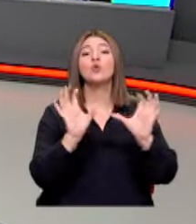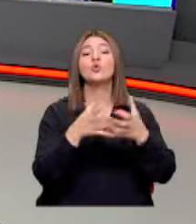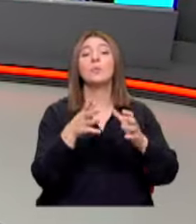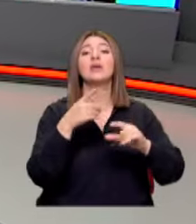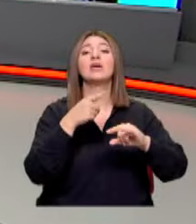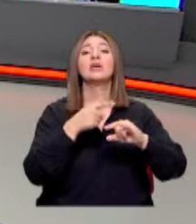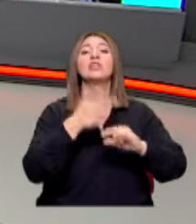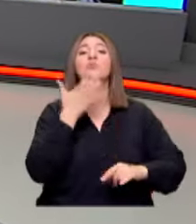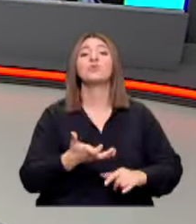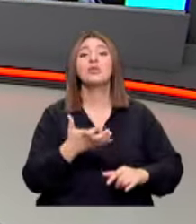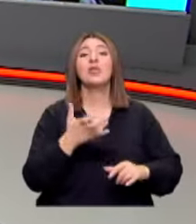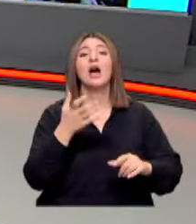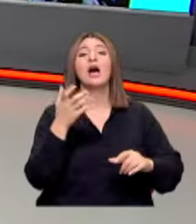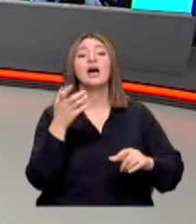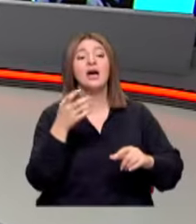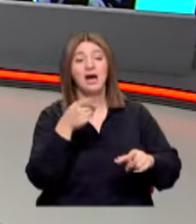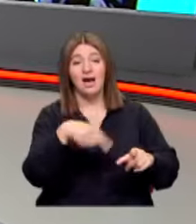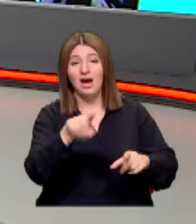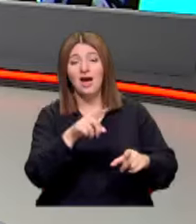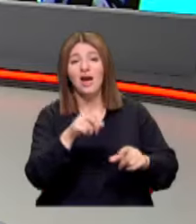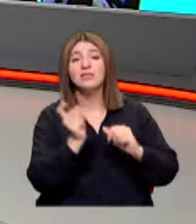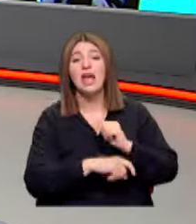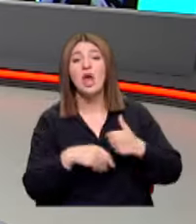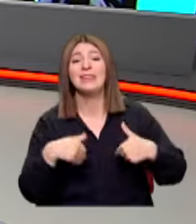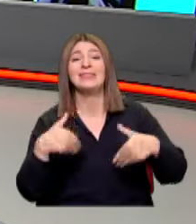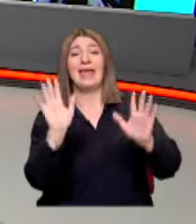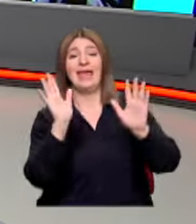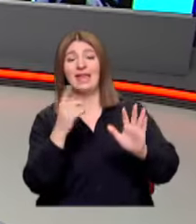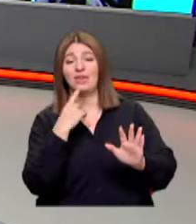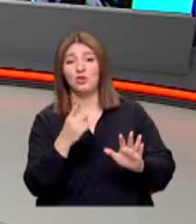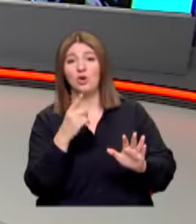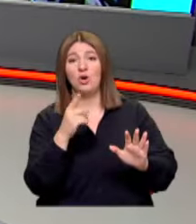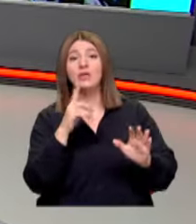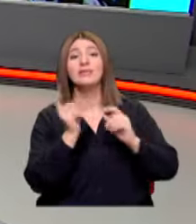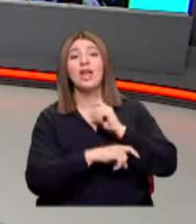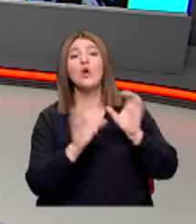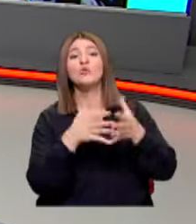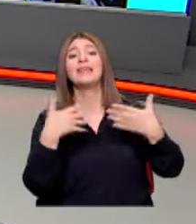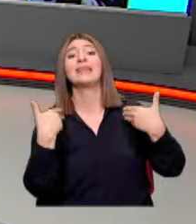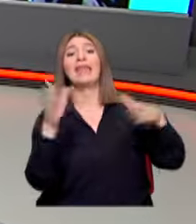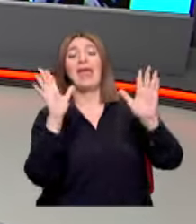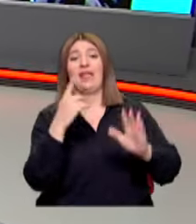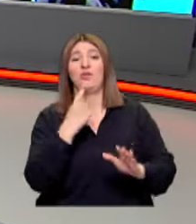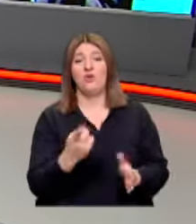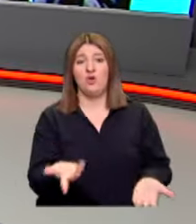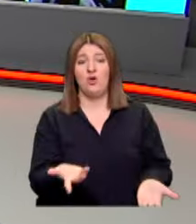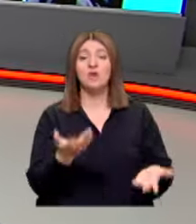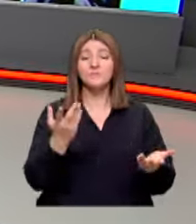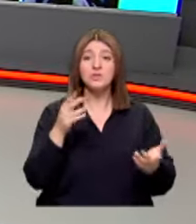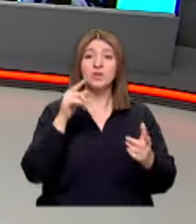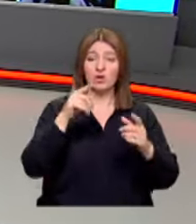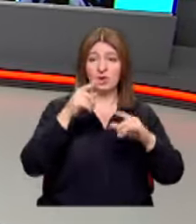Hizbullah'a zaten terör örgütü demiyor Terör örgütü demiyor ona İşte o aile fotoğrafında